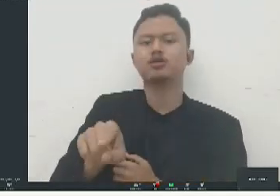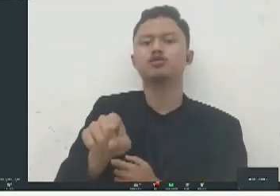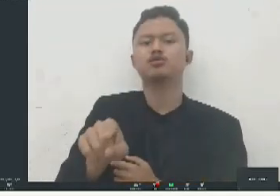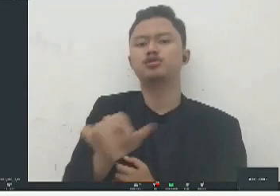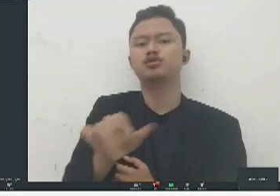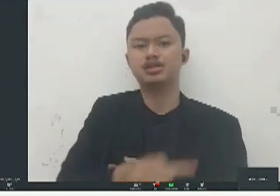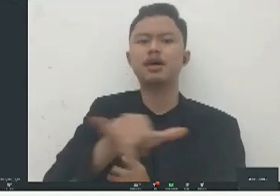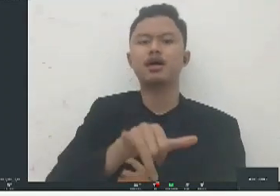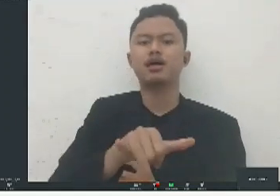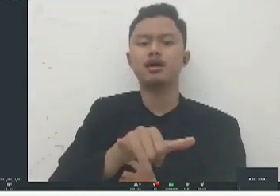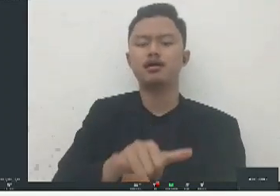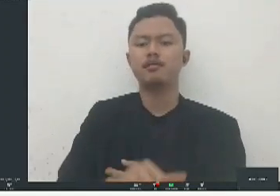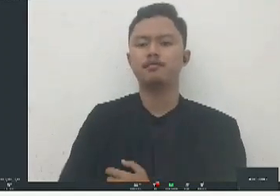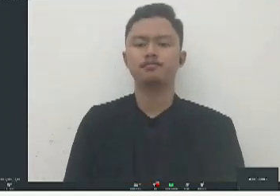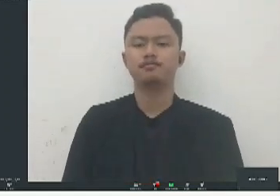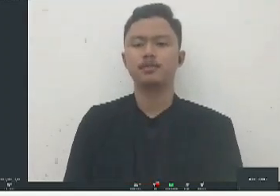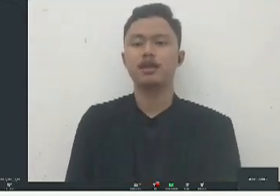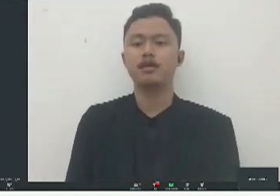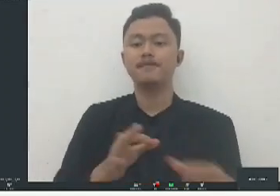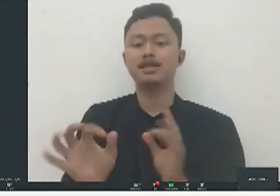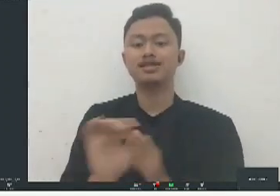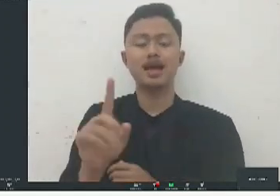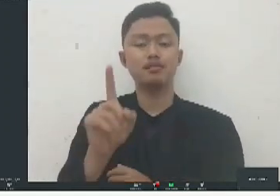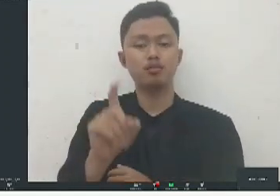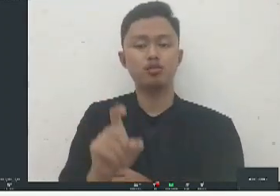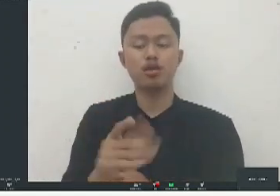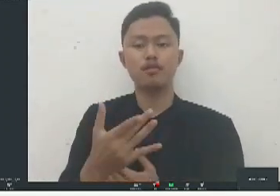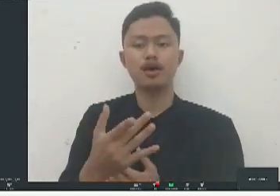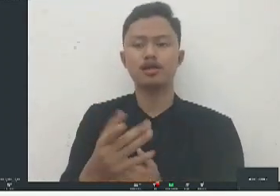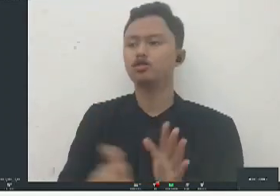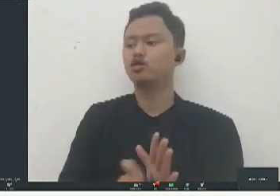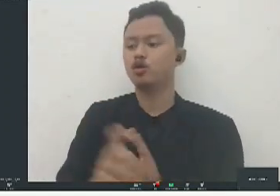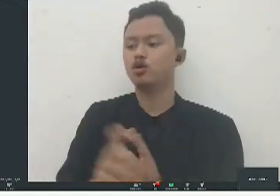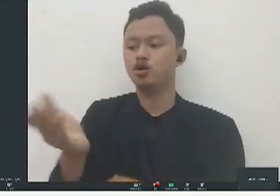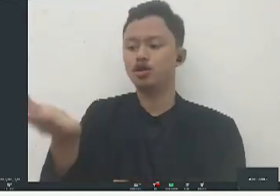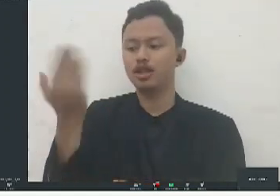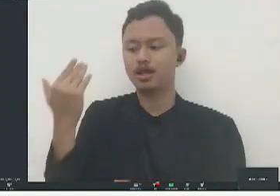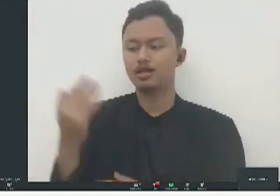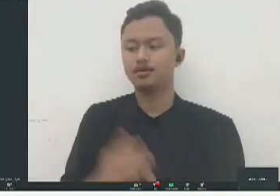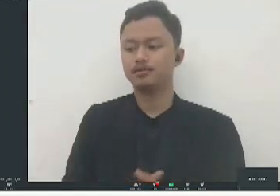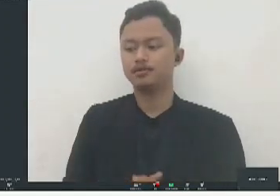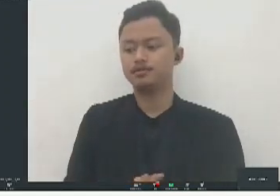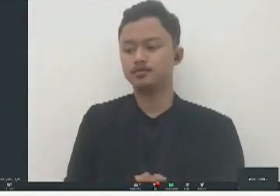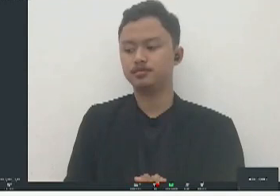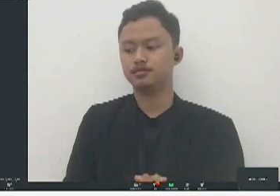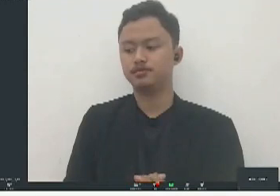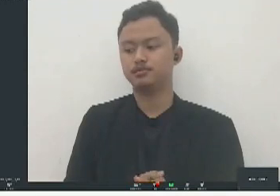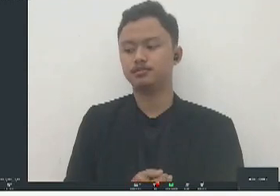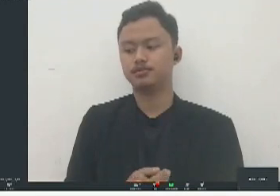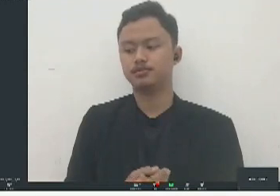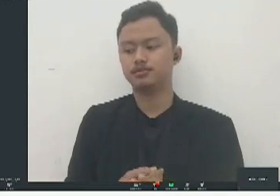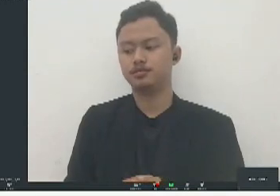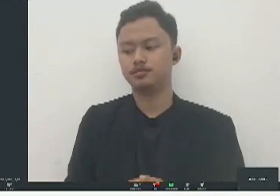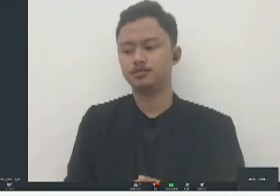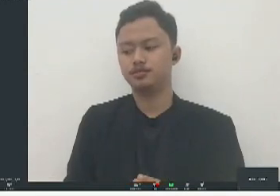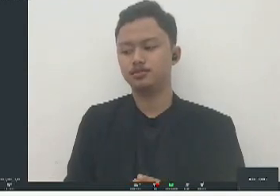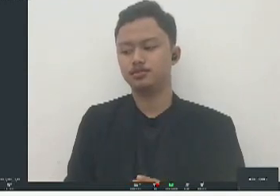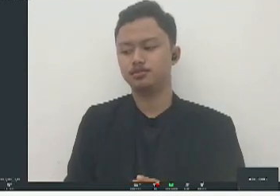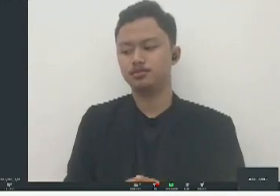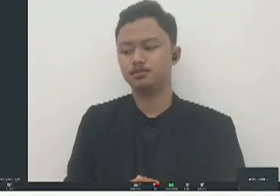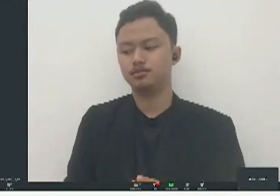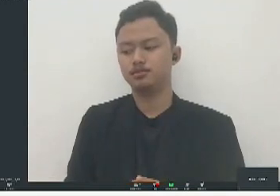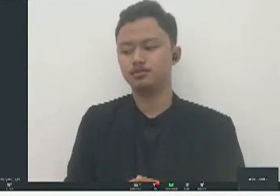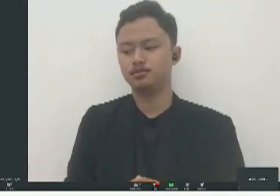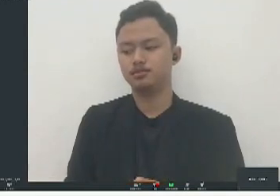yang akomodasi yang lain yang kita butuhkan adalah ya tadi ketika misalnya pas saat proses pelatihan dasar gitu ya waktu itu saya